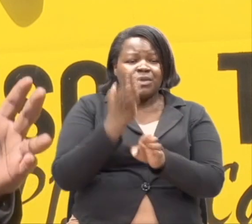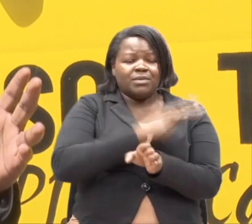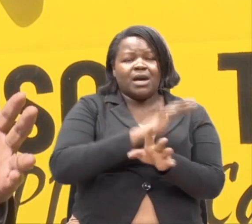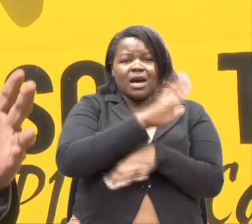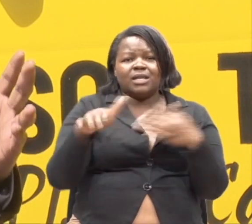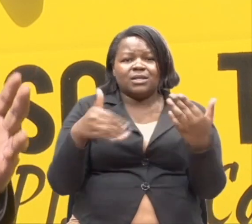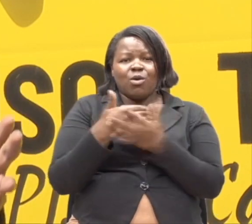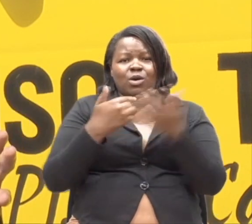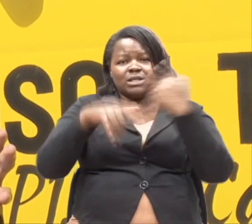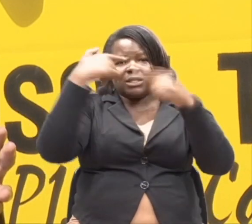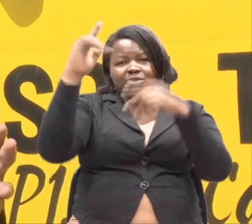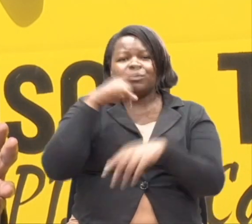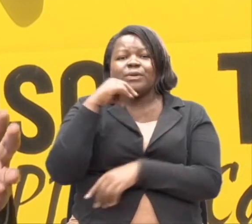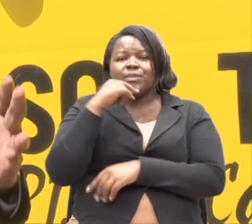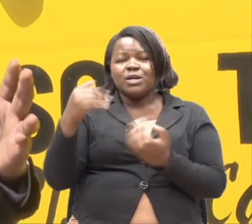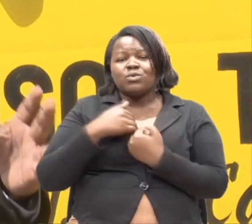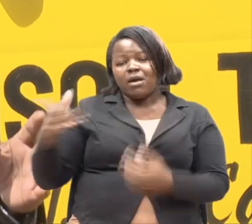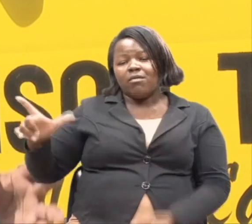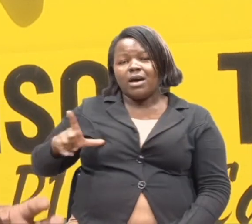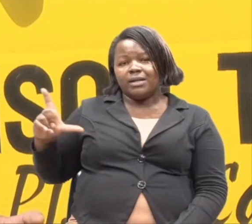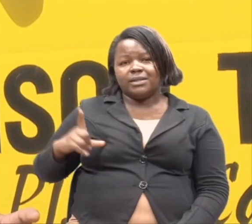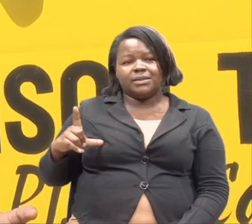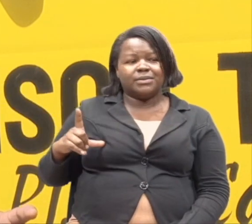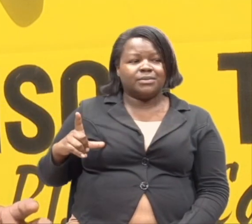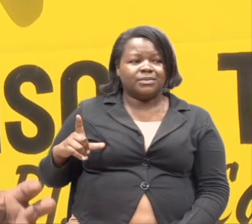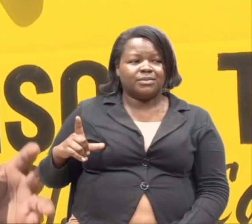every successful man. There is a lady.